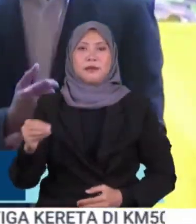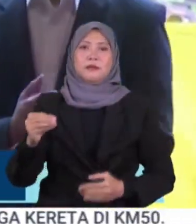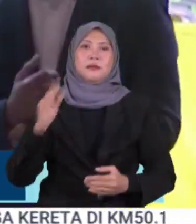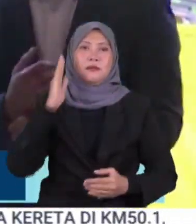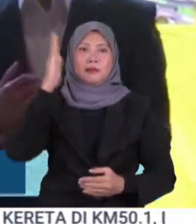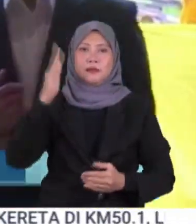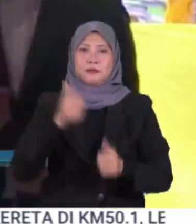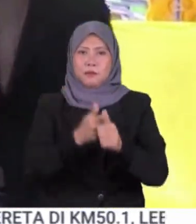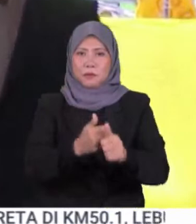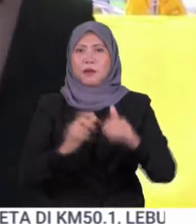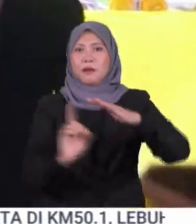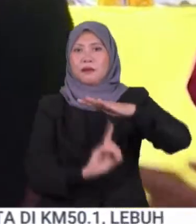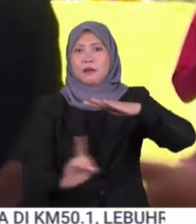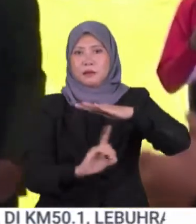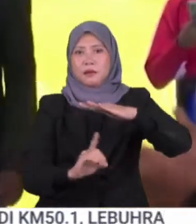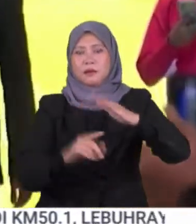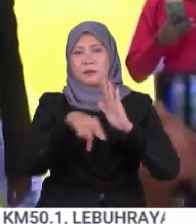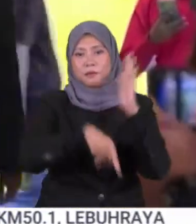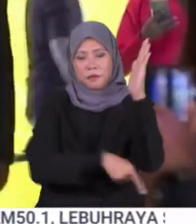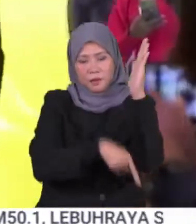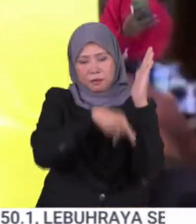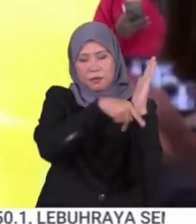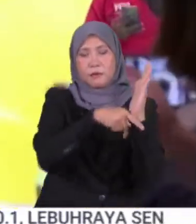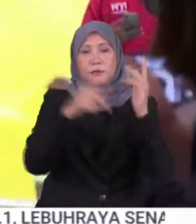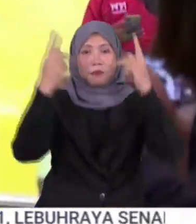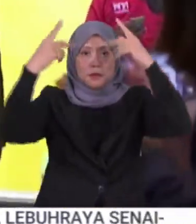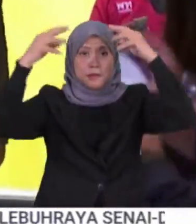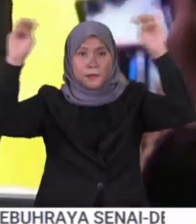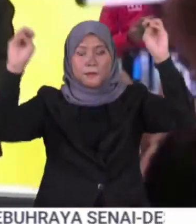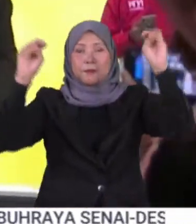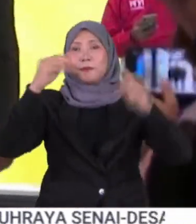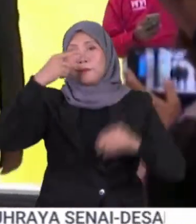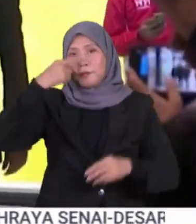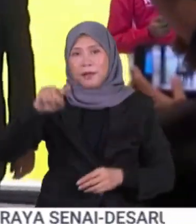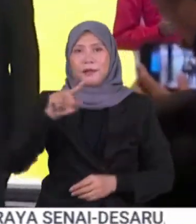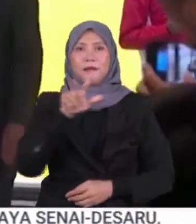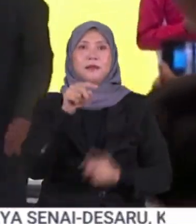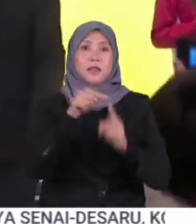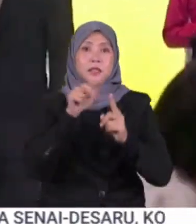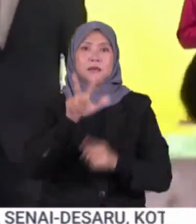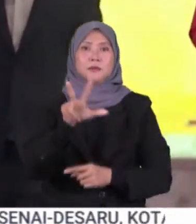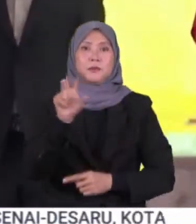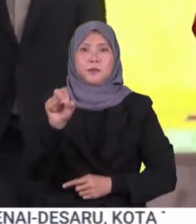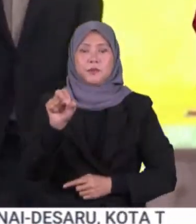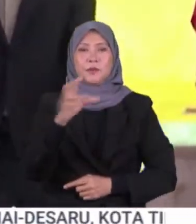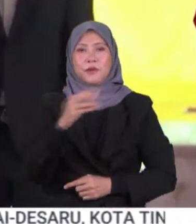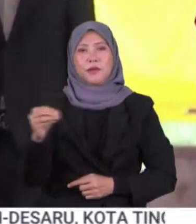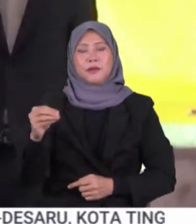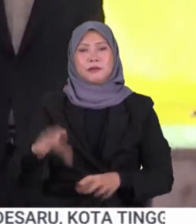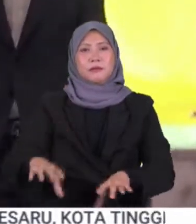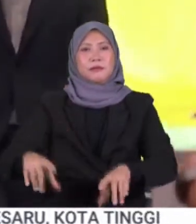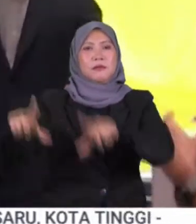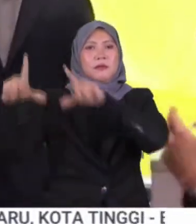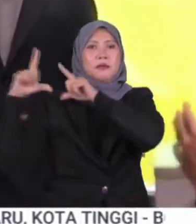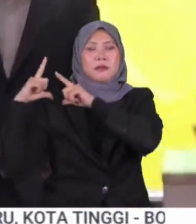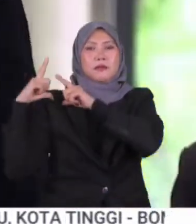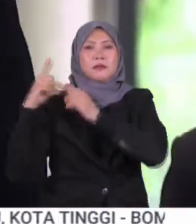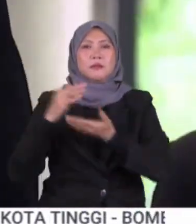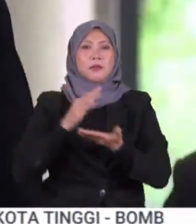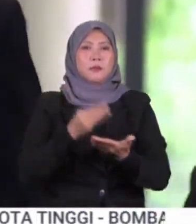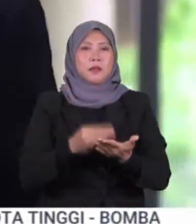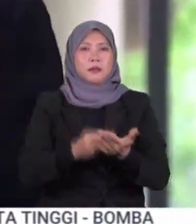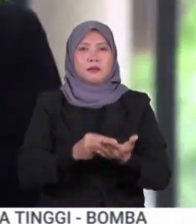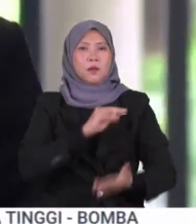kenyataan dasar di parlimen Sreta merupakan Perdana Menteri Thailand ke-30 dan turut memegang jawatan sebagai Menteri